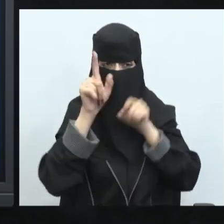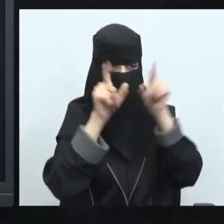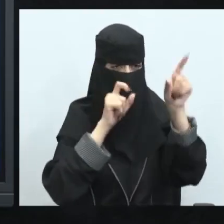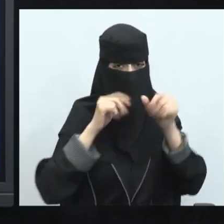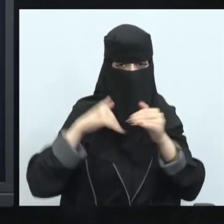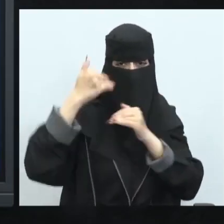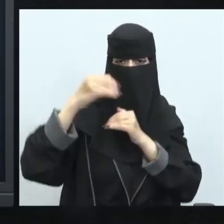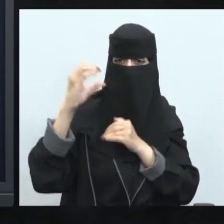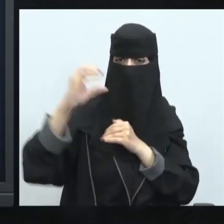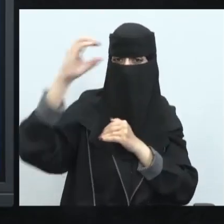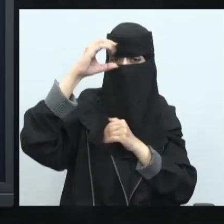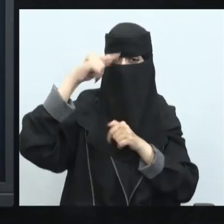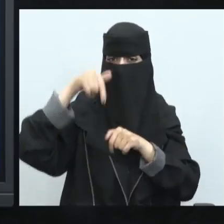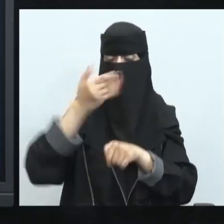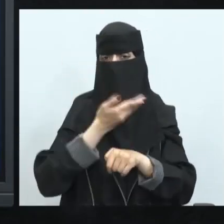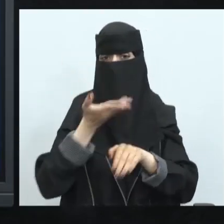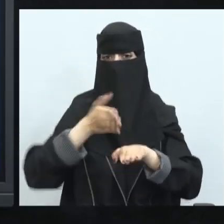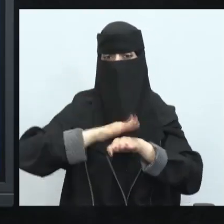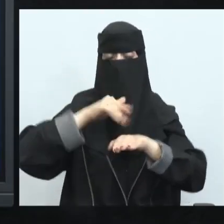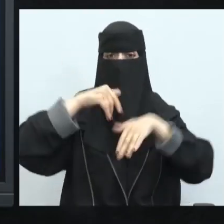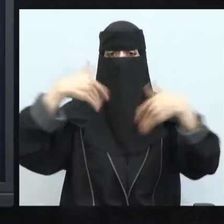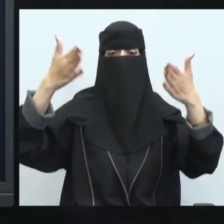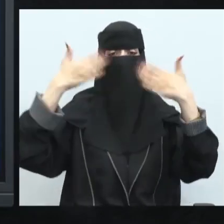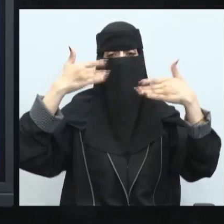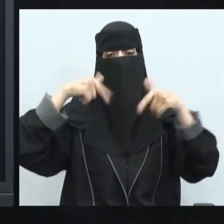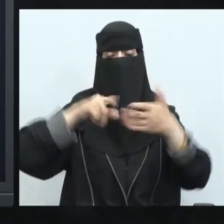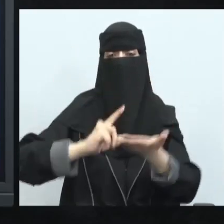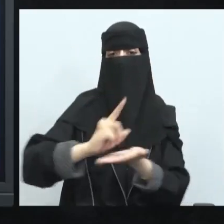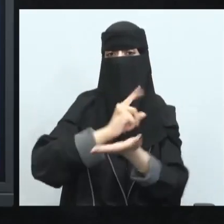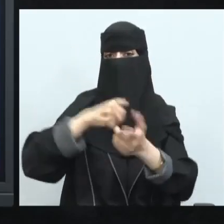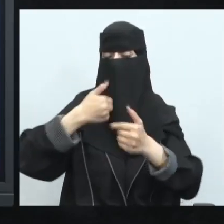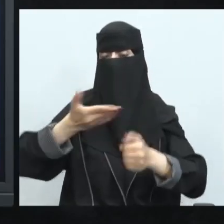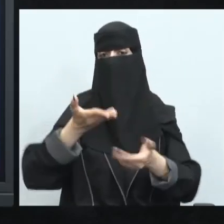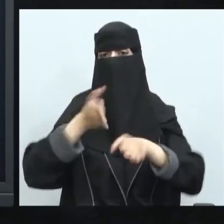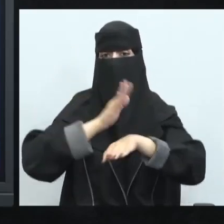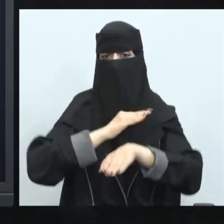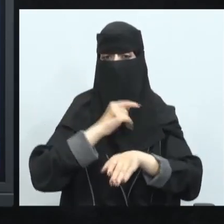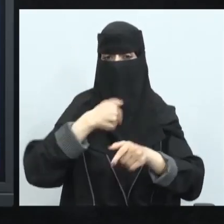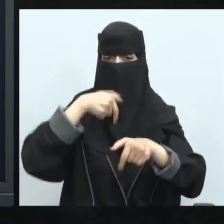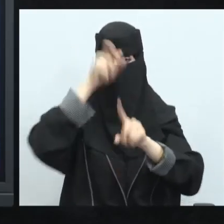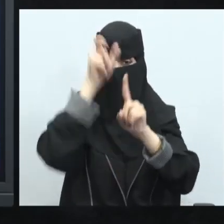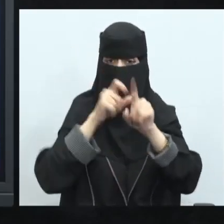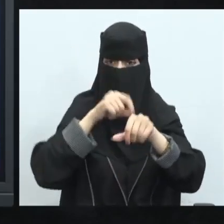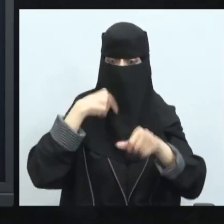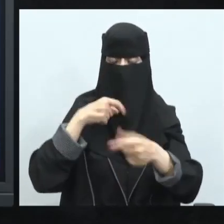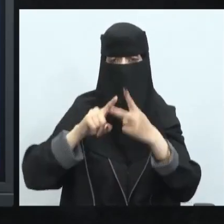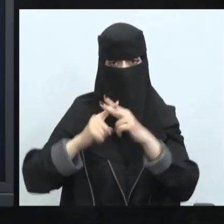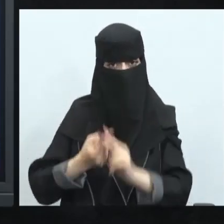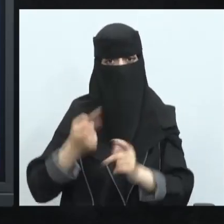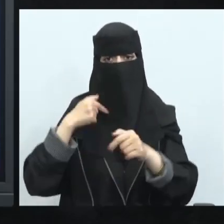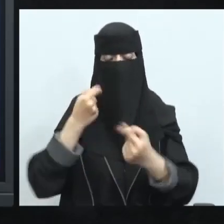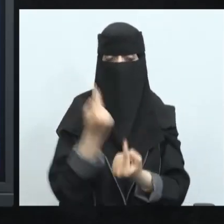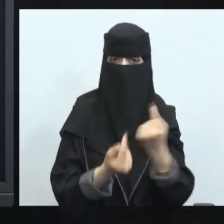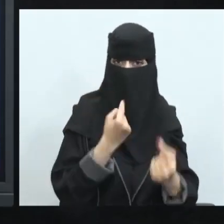لثاني اكسيد الكربون المؤثرة على الطاقس أو على البيئة وأيضا مؤثرة على الأشخاص وعلى الصناعة وعلى الزراعة وبالتالي مملكة